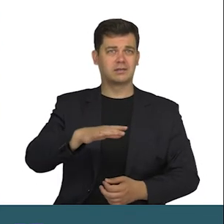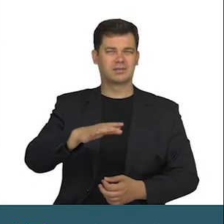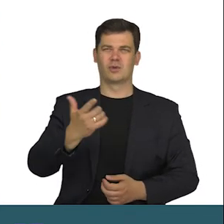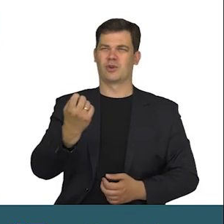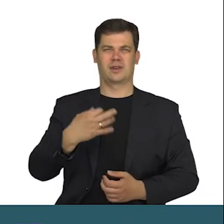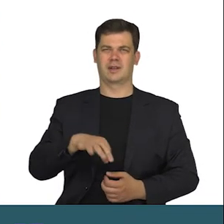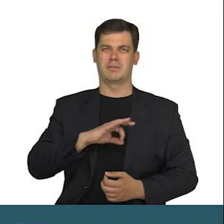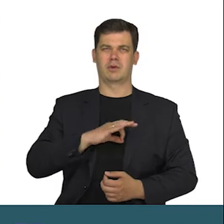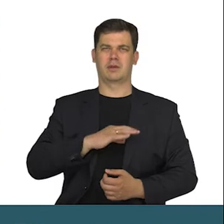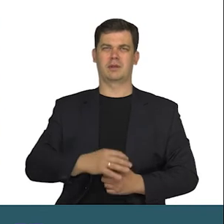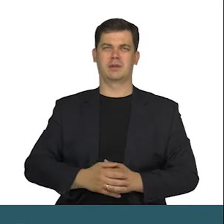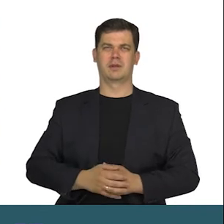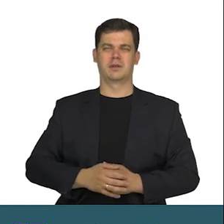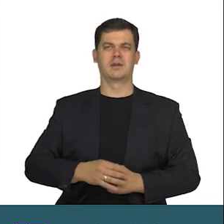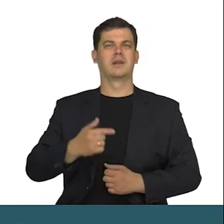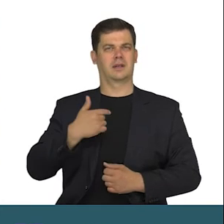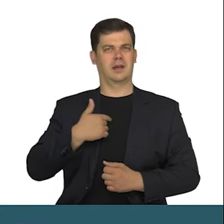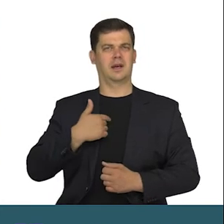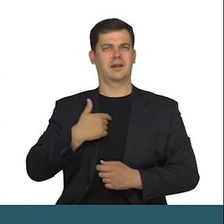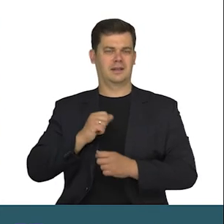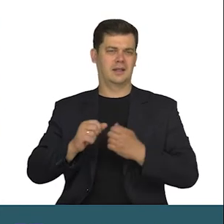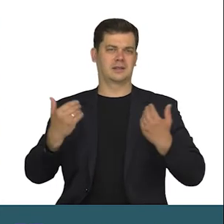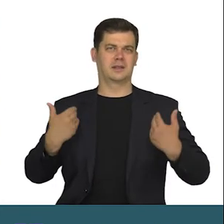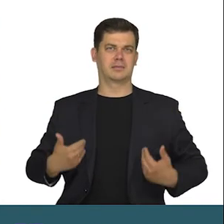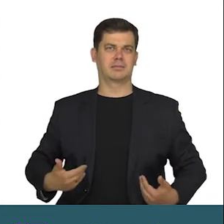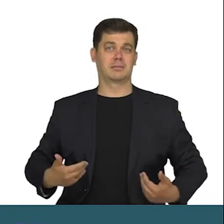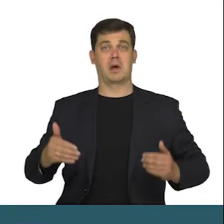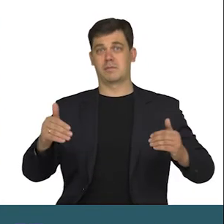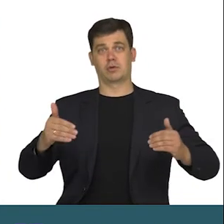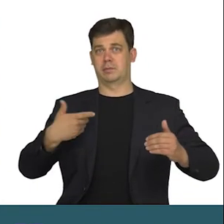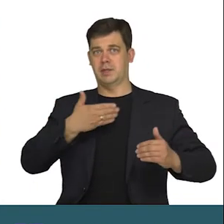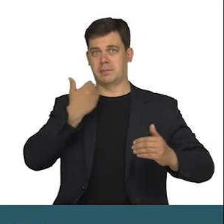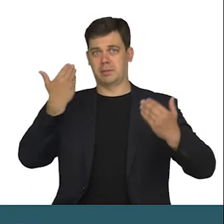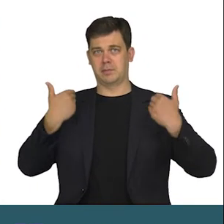Jestem. Może mnie nie ma.